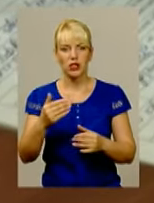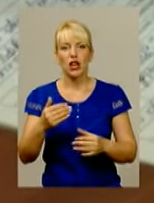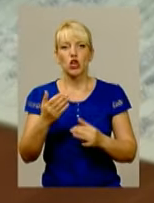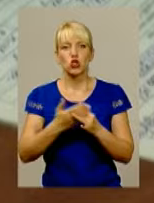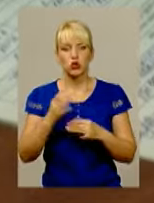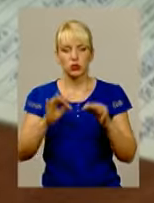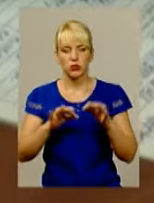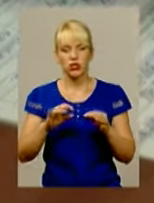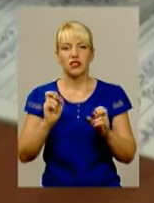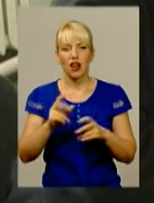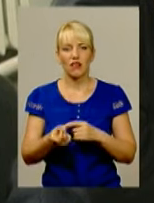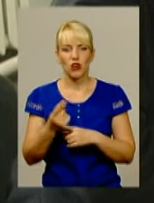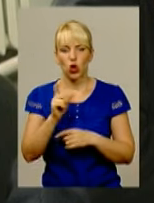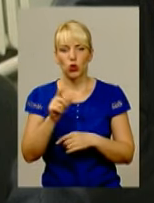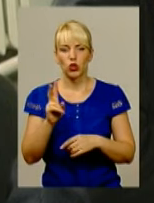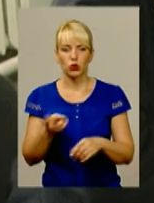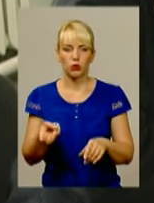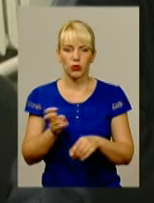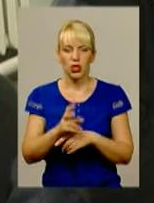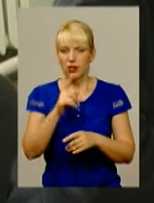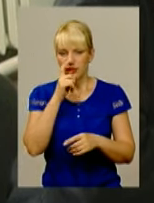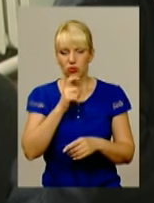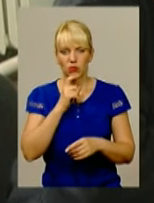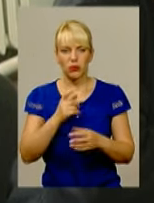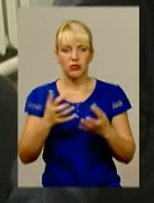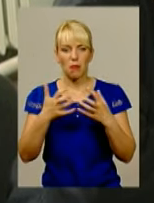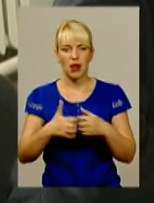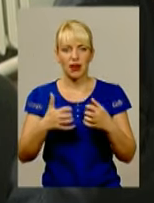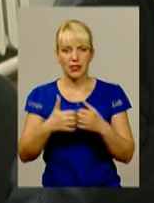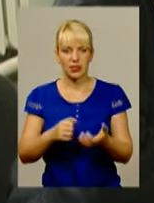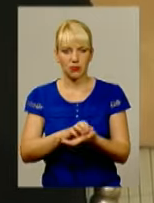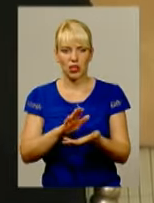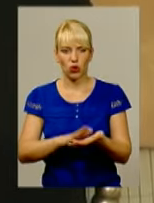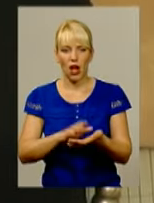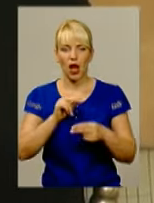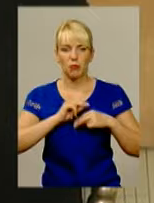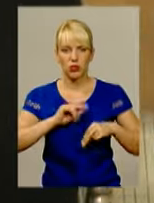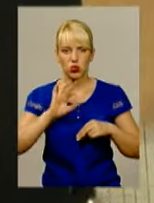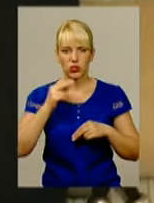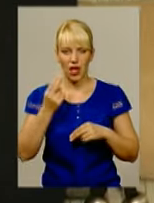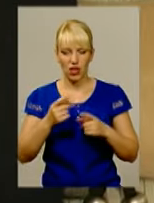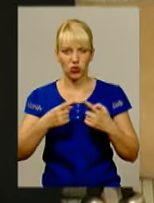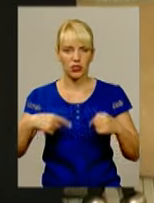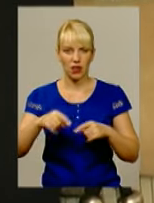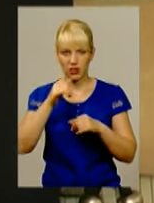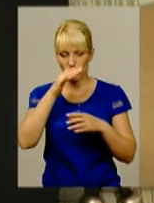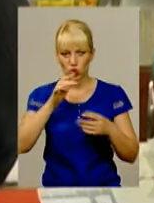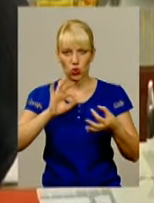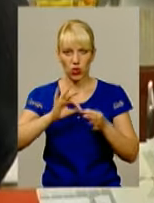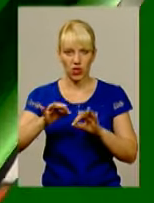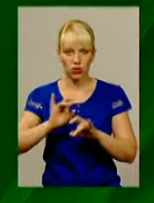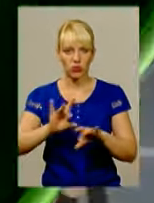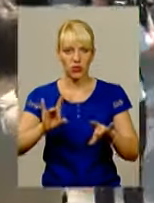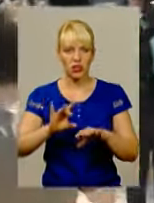допомога держави в оплаті комунальних послуг, не дуже розуміють механізм нарахування. А працівники соціальної сфери не можуть докладно пояснити це